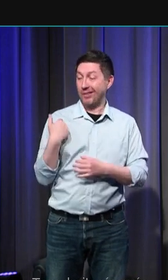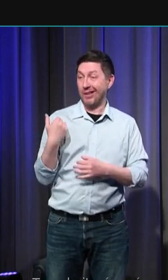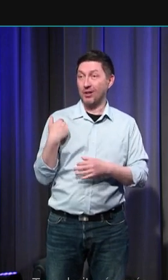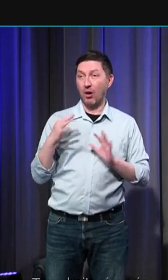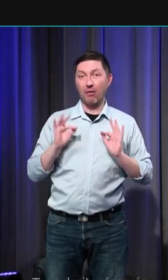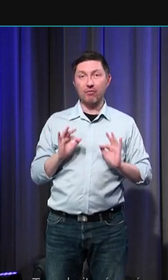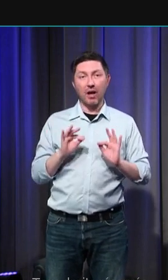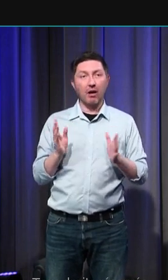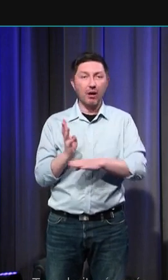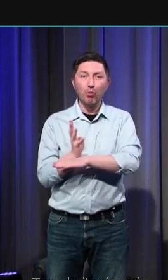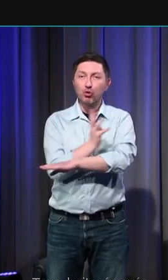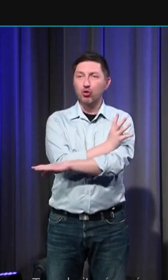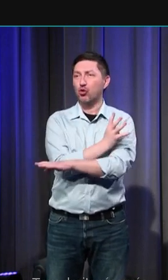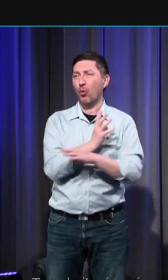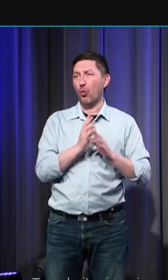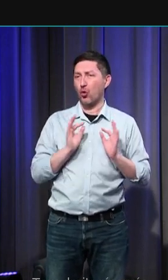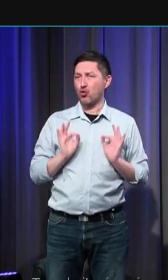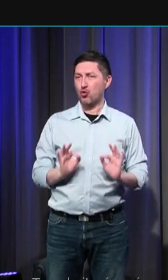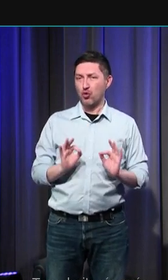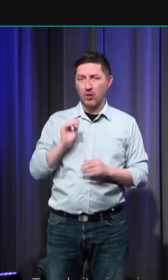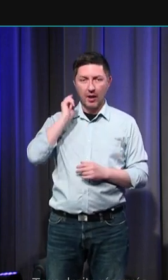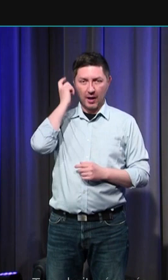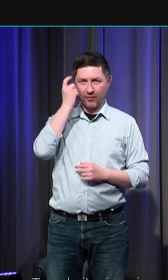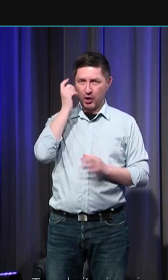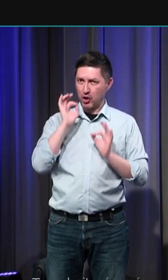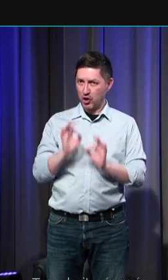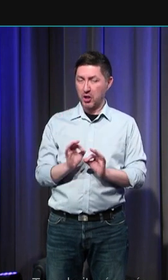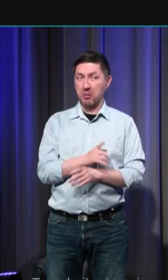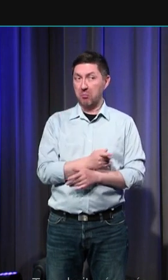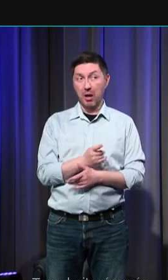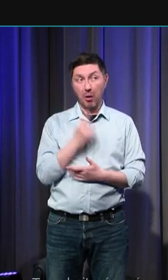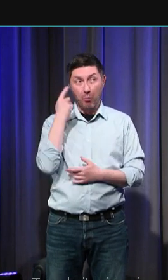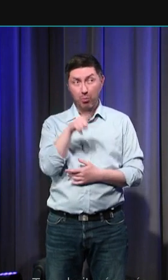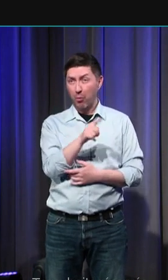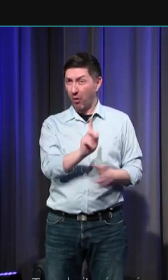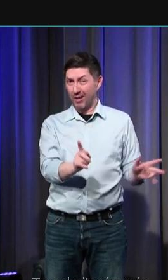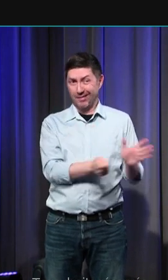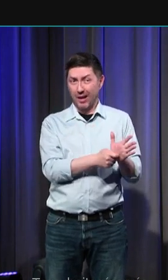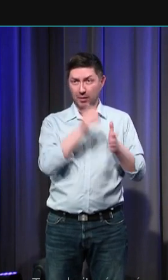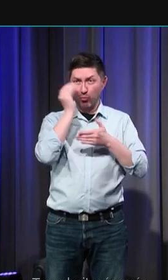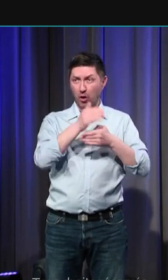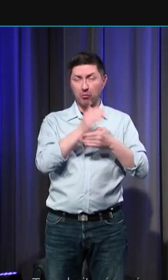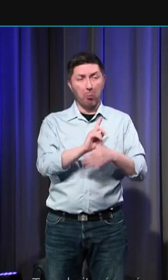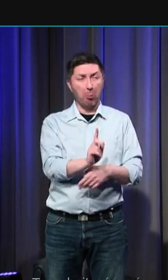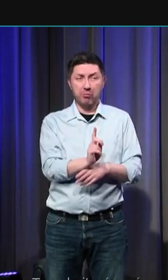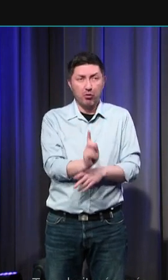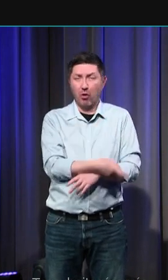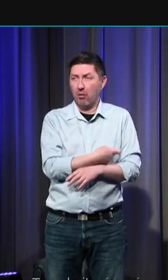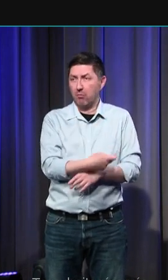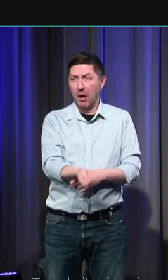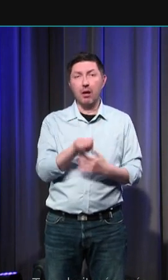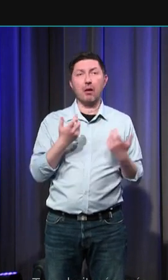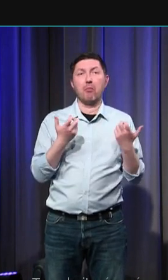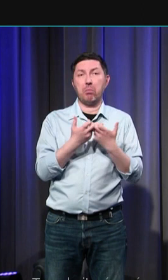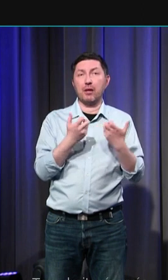rationalité des émotions étaient des évidences pour les gens du Moyen Âge. En réalité, les conceptions médiévales des émotions